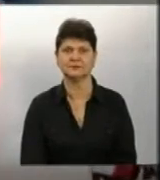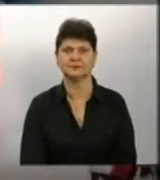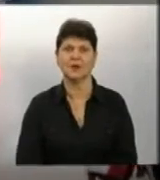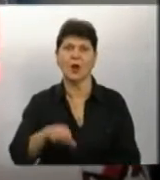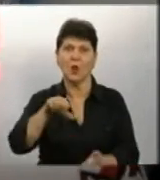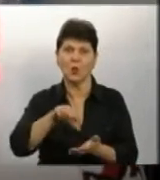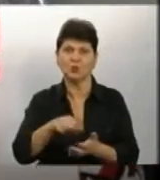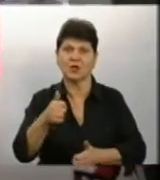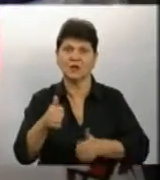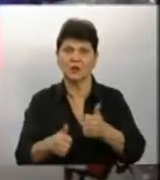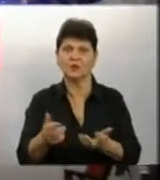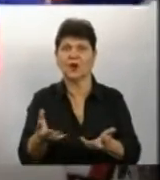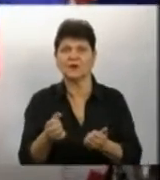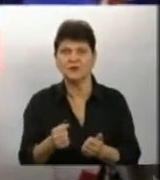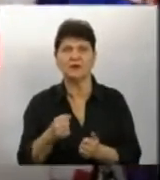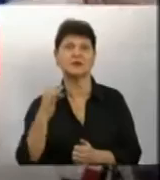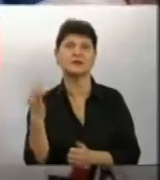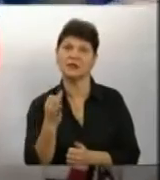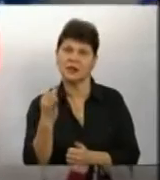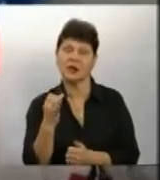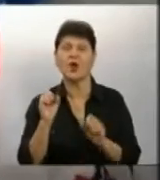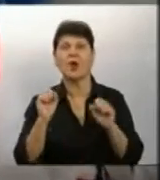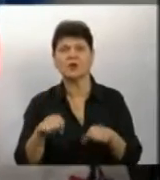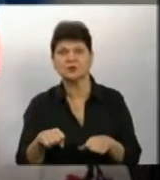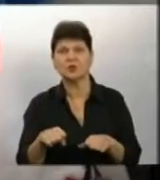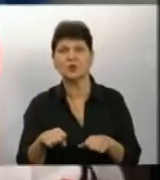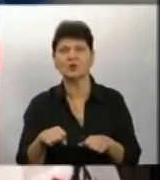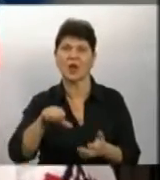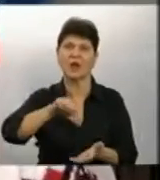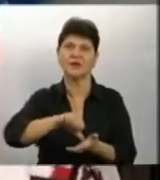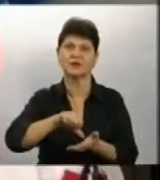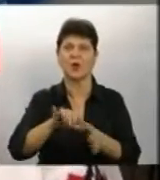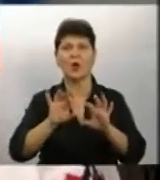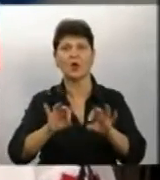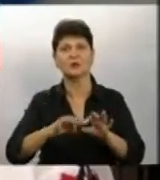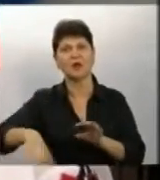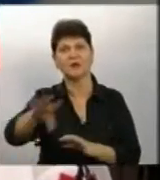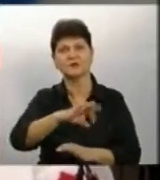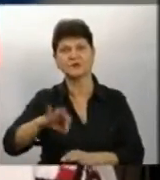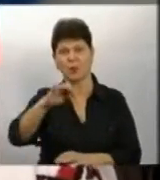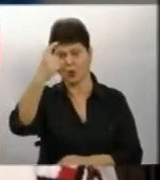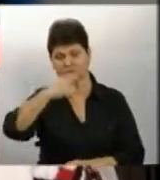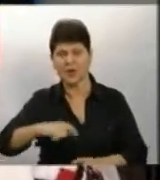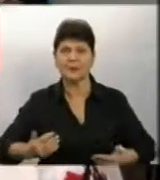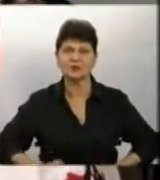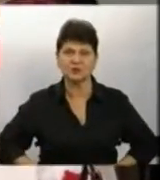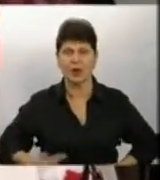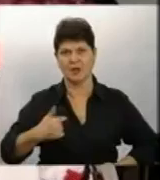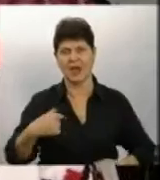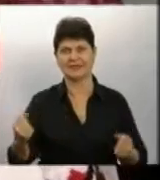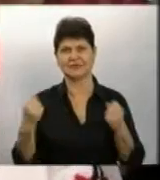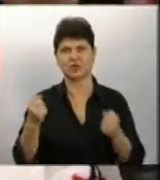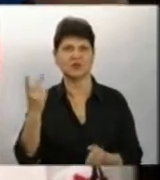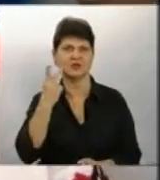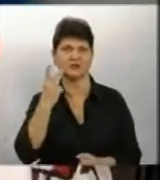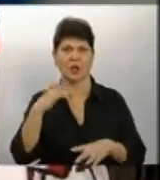Участь у конкурсі взяв, бо це цікаво Чи зможу я ось так виступити, розповісти усім про себе, про життя Я спортсмен, я